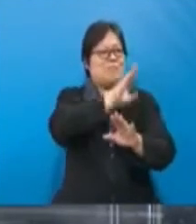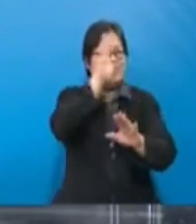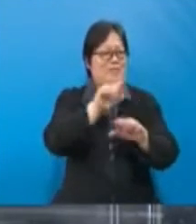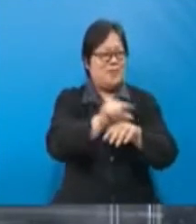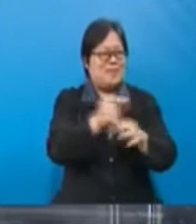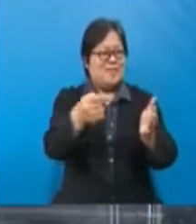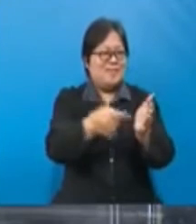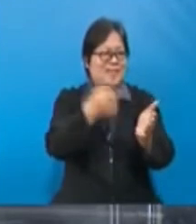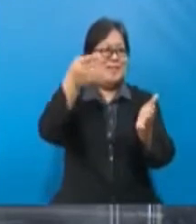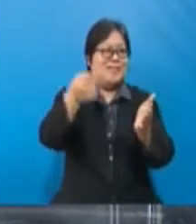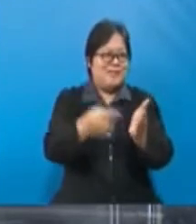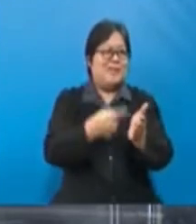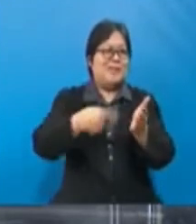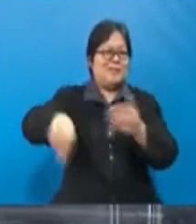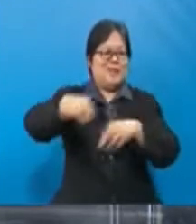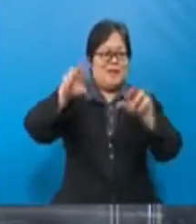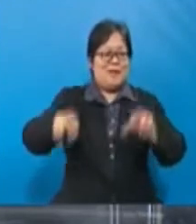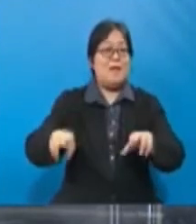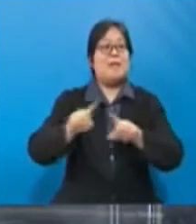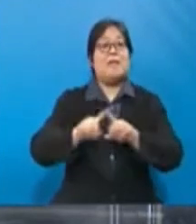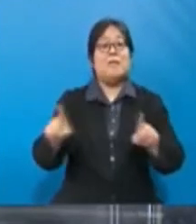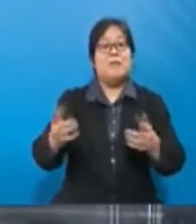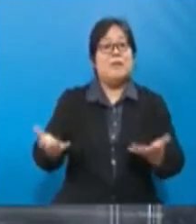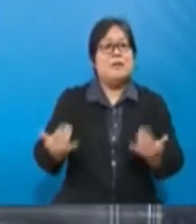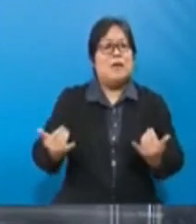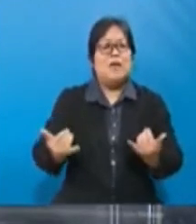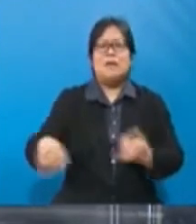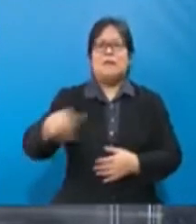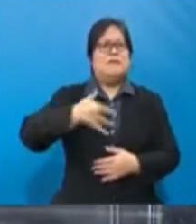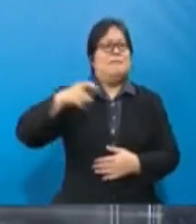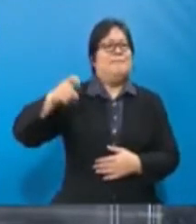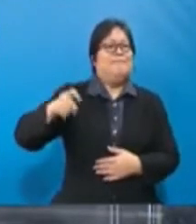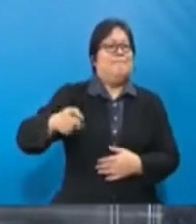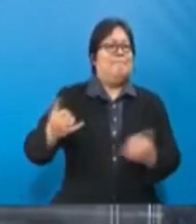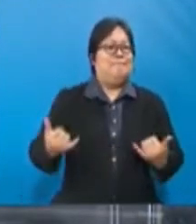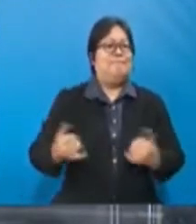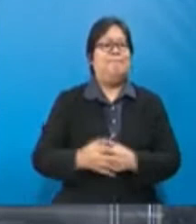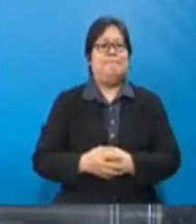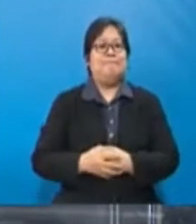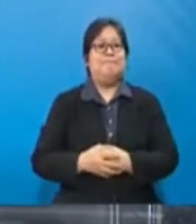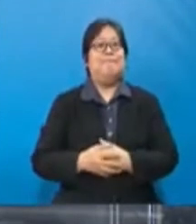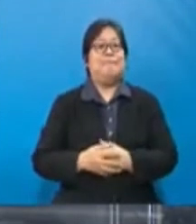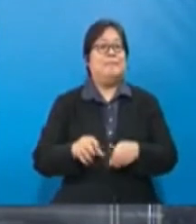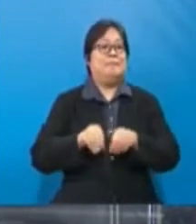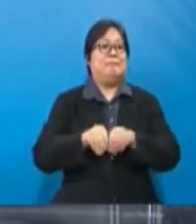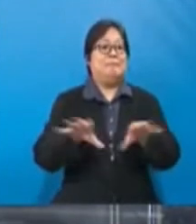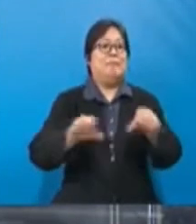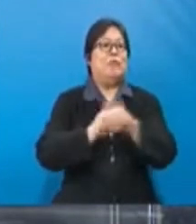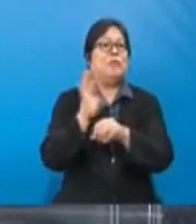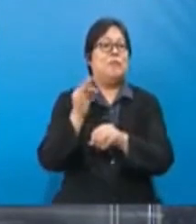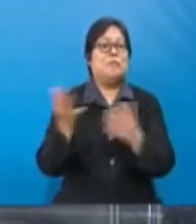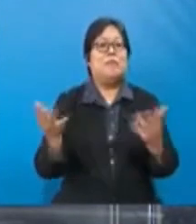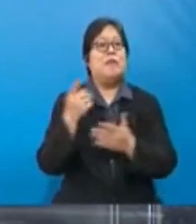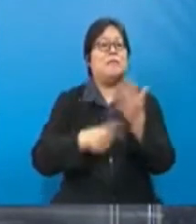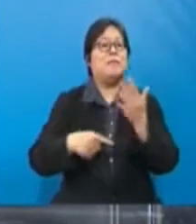ini tak digunakan ataupun jarang digunakan oleh rakyat biasa. Tetapi ia menjadi satu keperluan semasa disebabkan oleh pandemik COVID